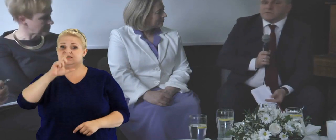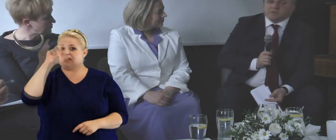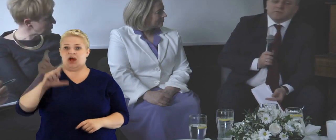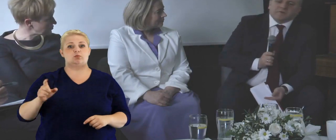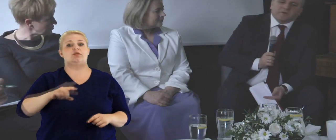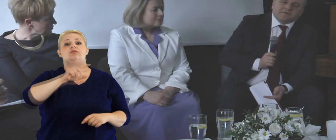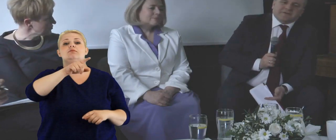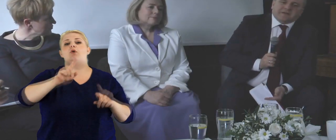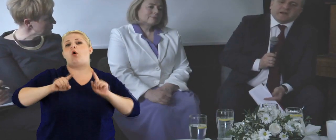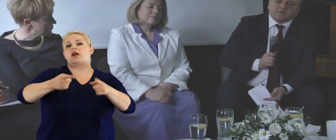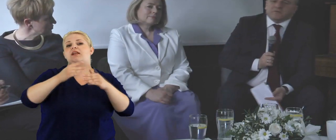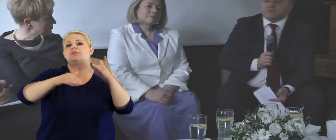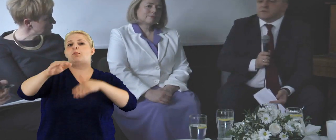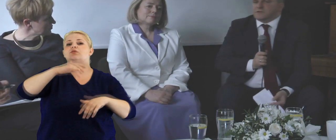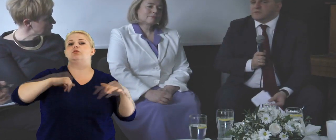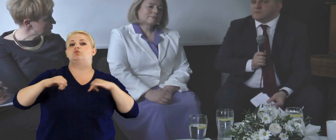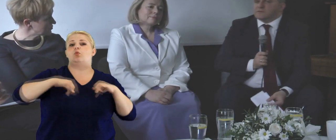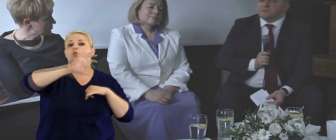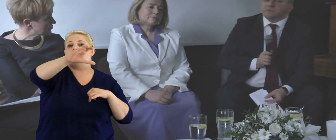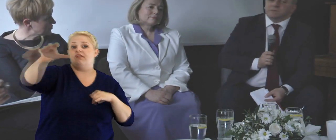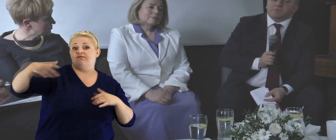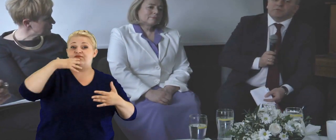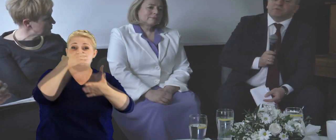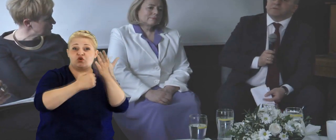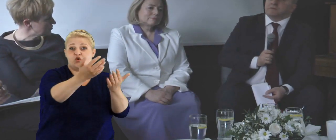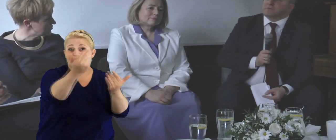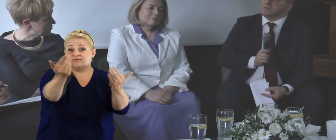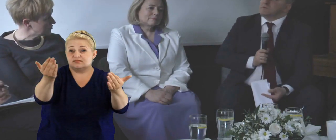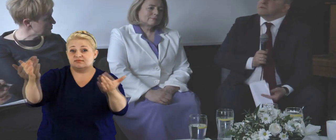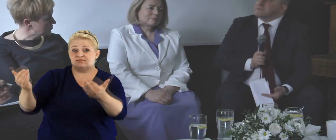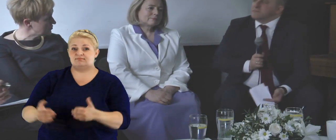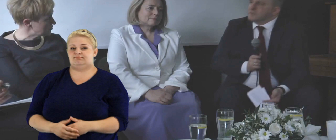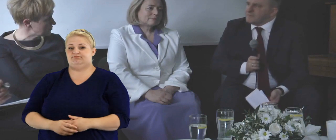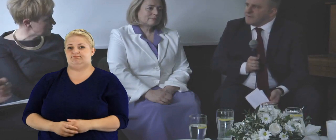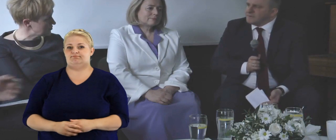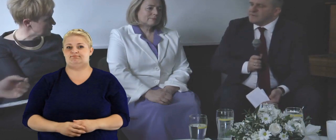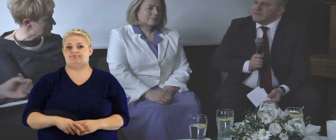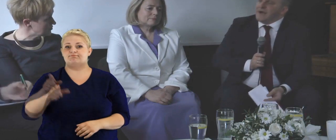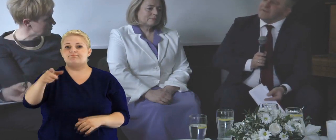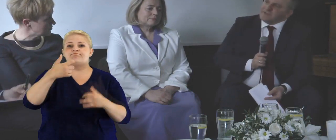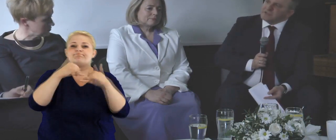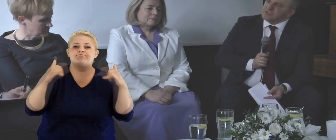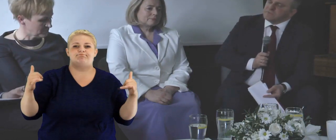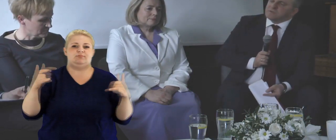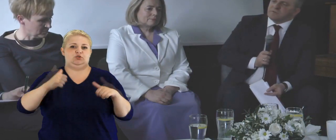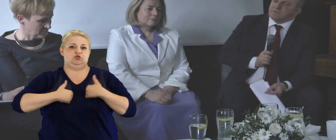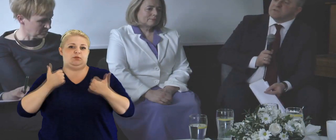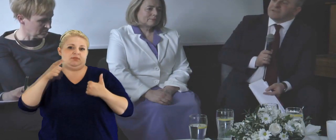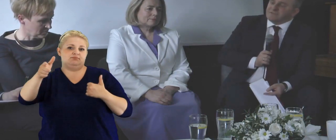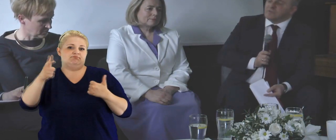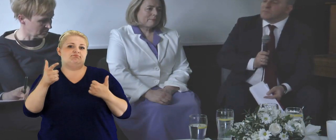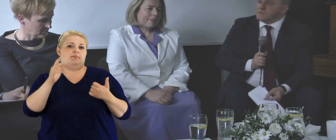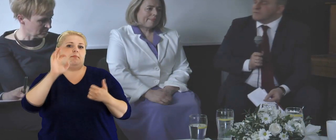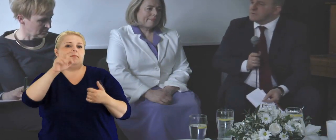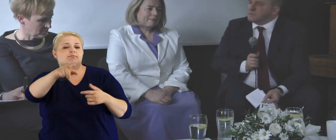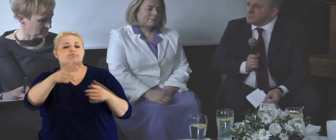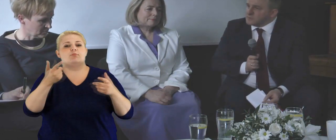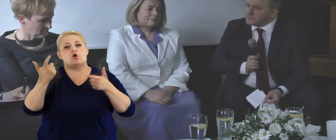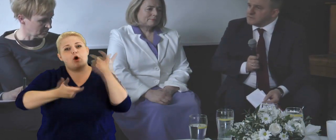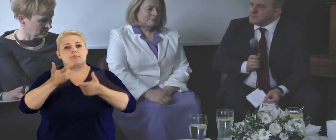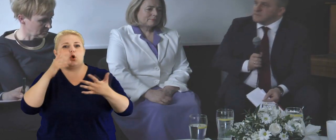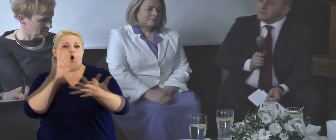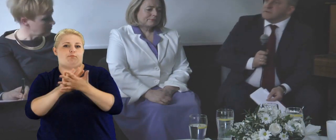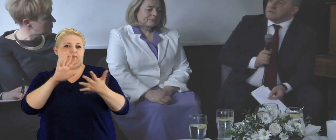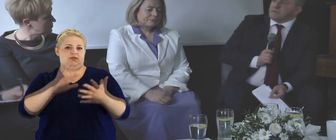organizacji pozarządowych, think tanków, różnych tego typu instytucji po to, żeby kształtować opinię na swój temat, a najczęściej, żeby kształtować negatywną opinię na temat